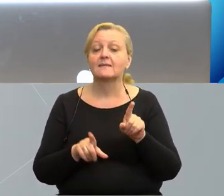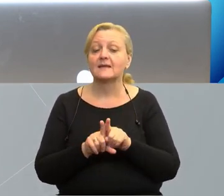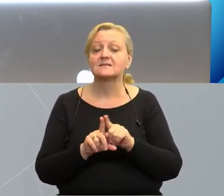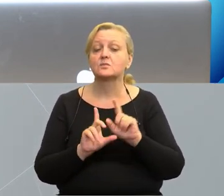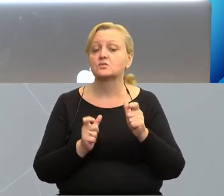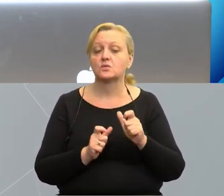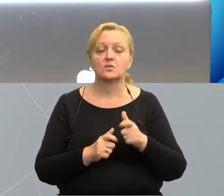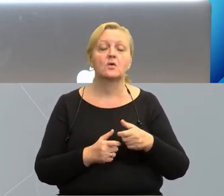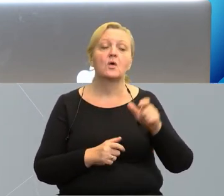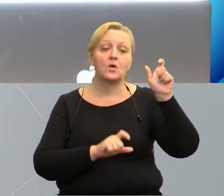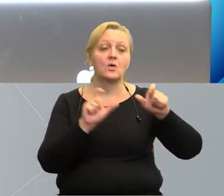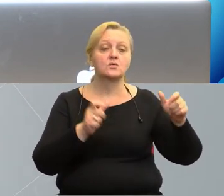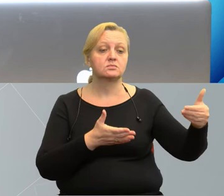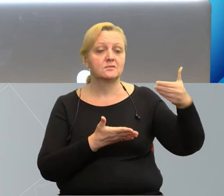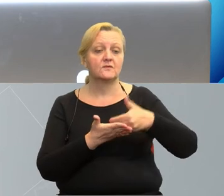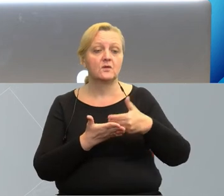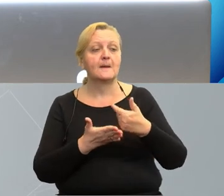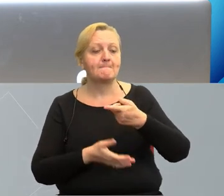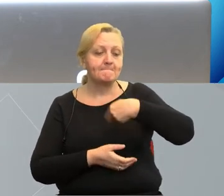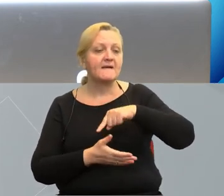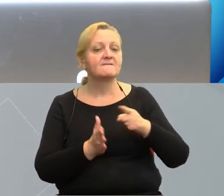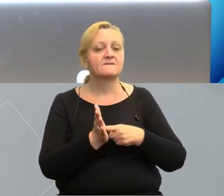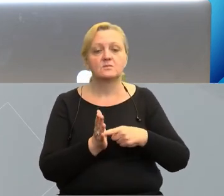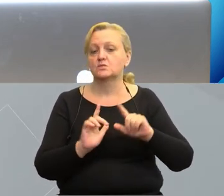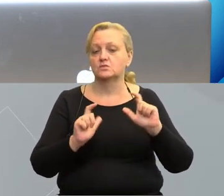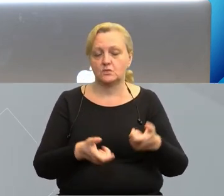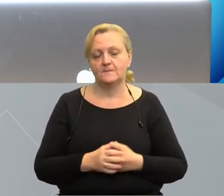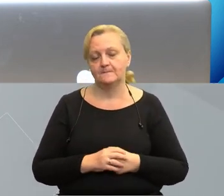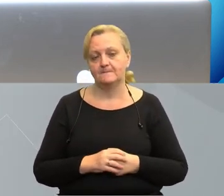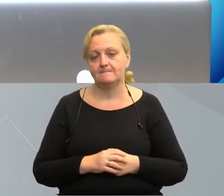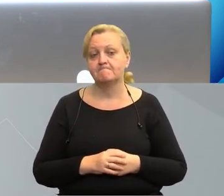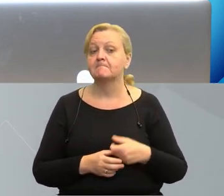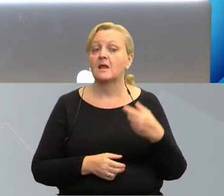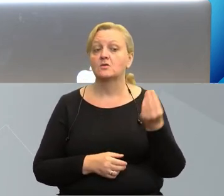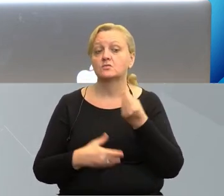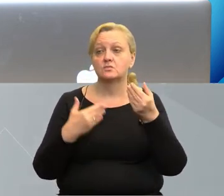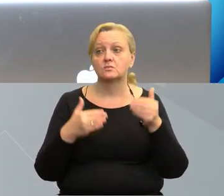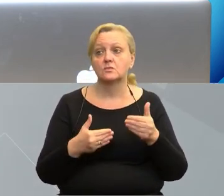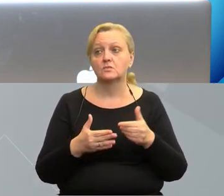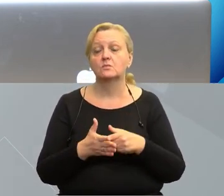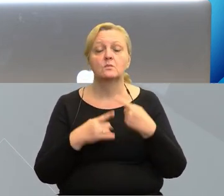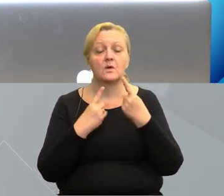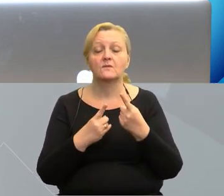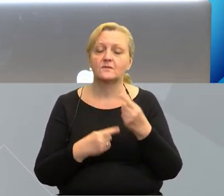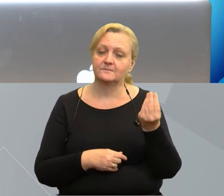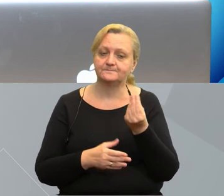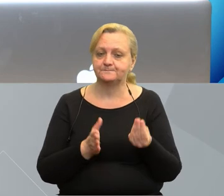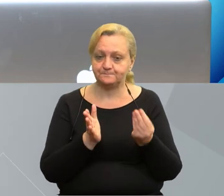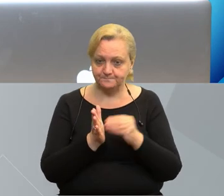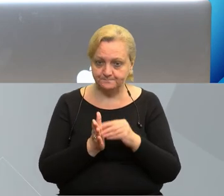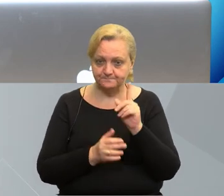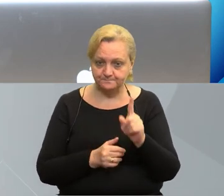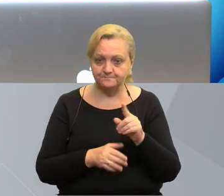od wnioskodawców będziemy oczekiwać. Jeszcze może powiem zdanie